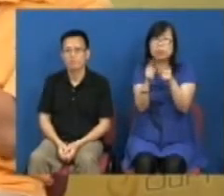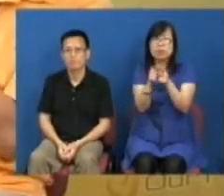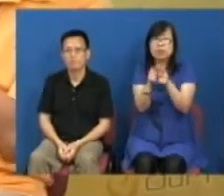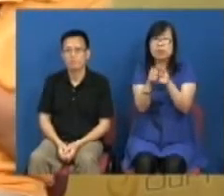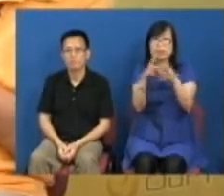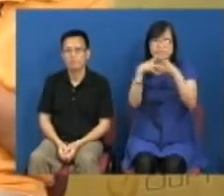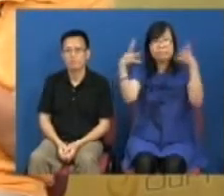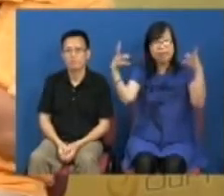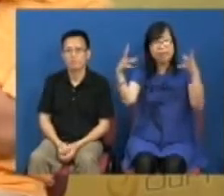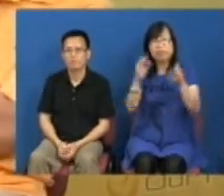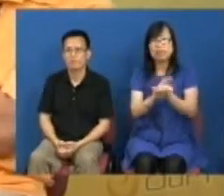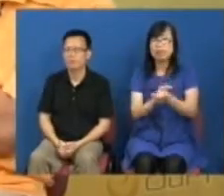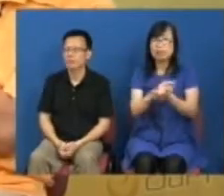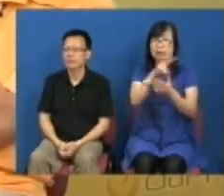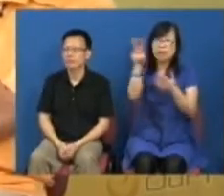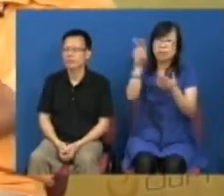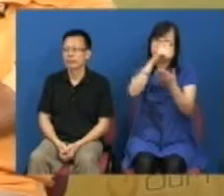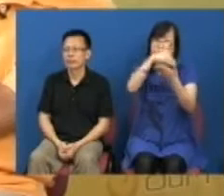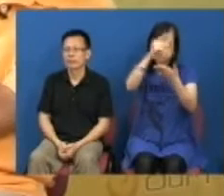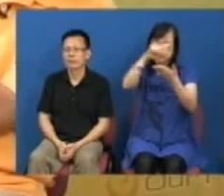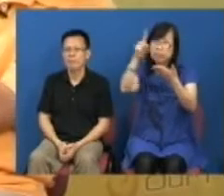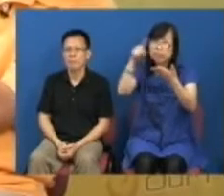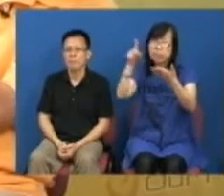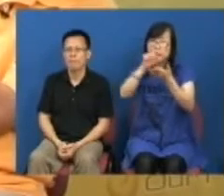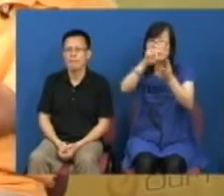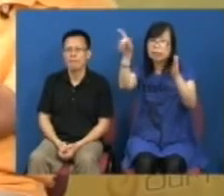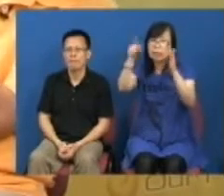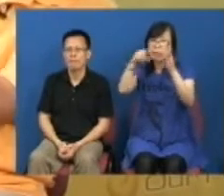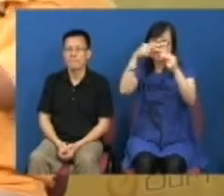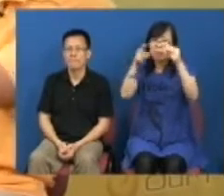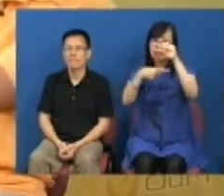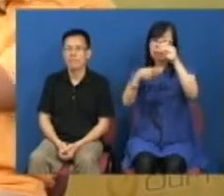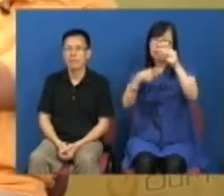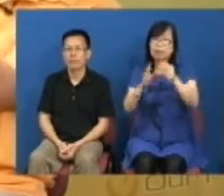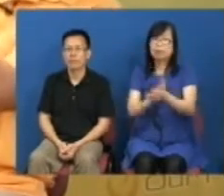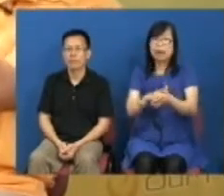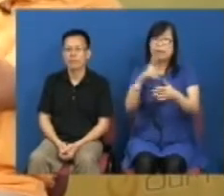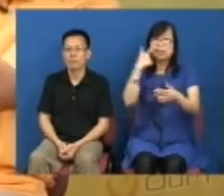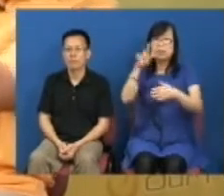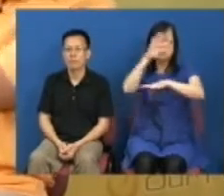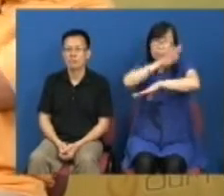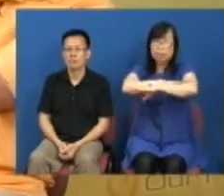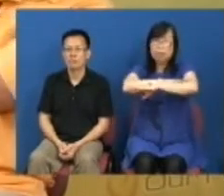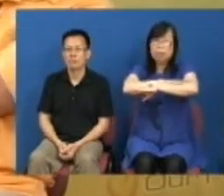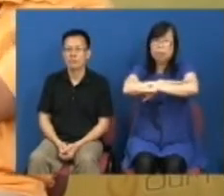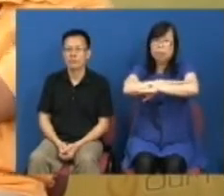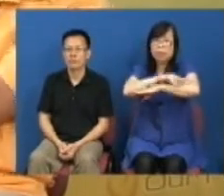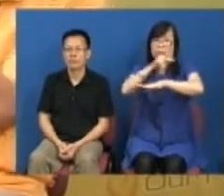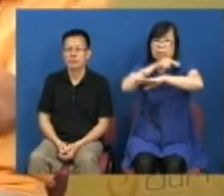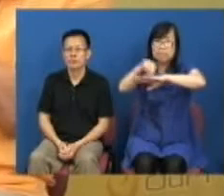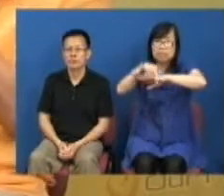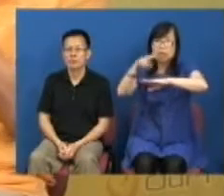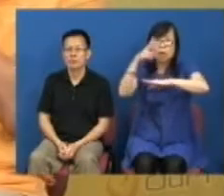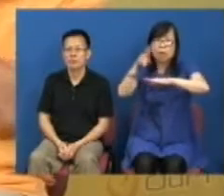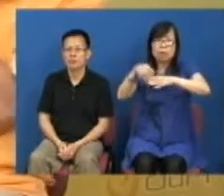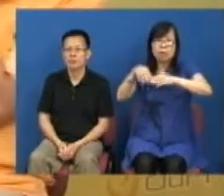网上看你会看到民阵7游行放在这里但新闻党枪枪切两个超级